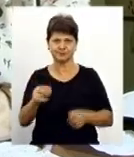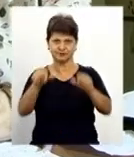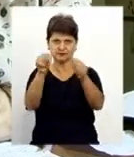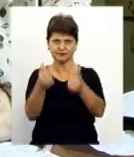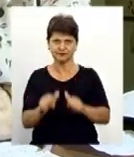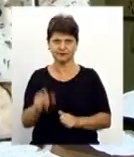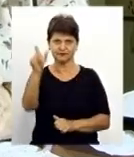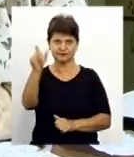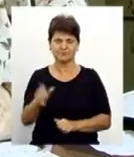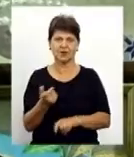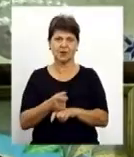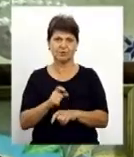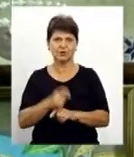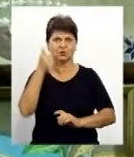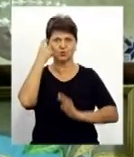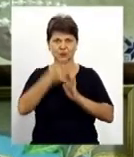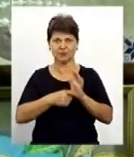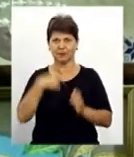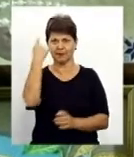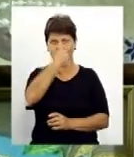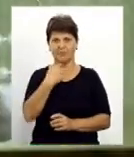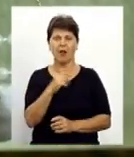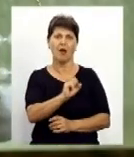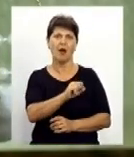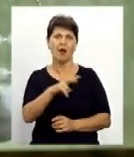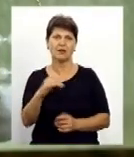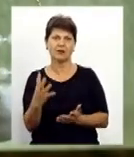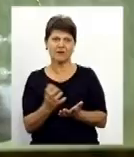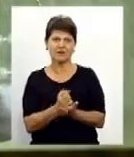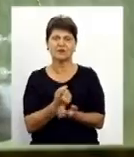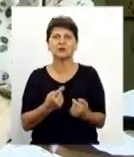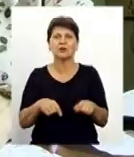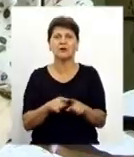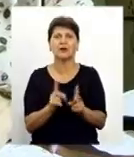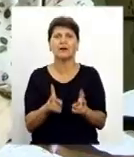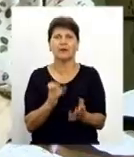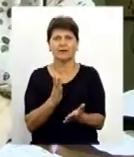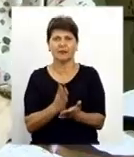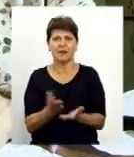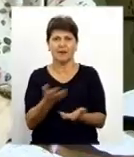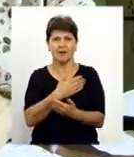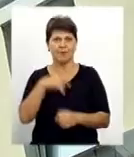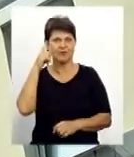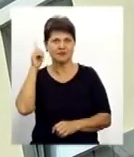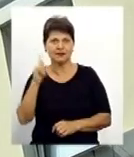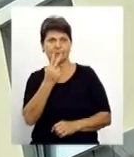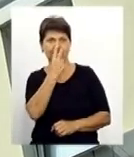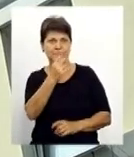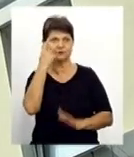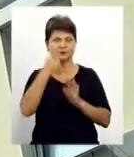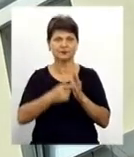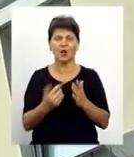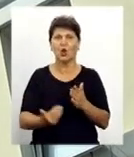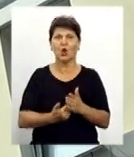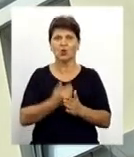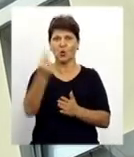щоб вони були більш узнаваємі, але вийшло вже так, як вийшло, і ми їх знаємо, ми впізнаємо. Нові мурали з